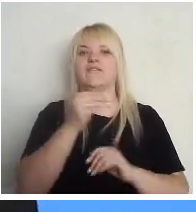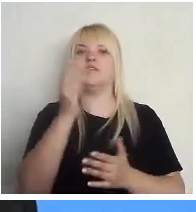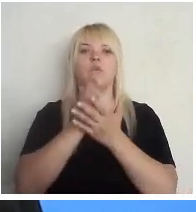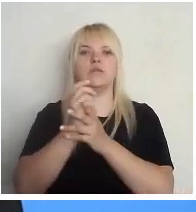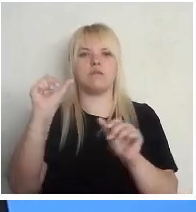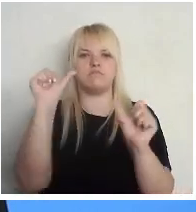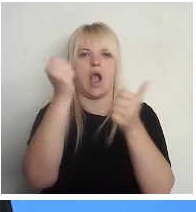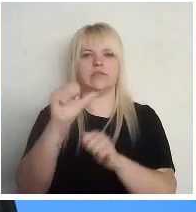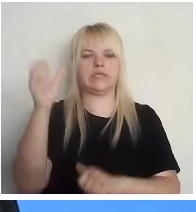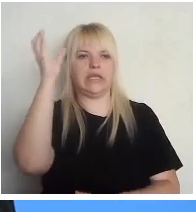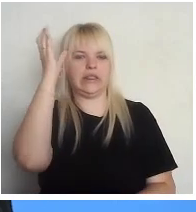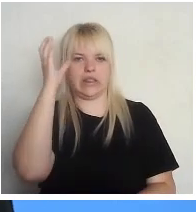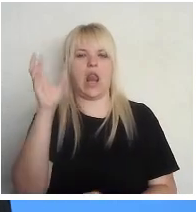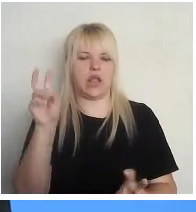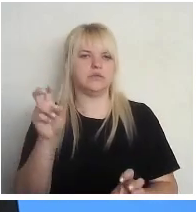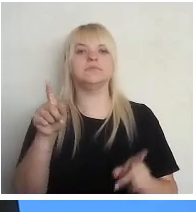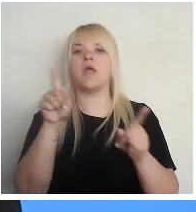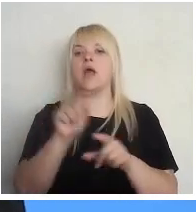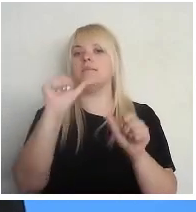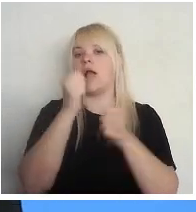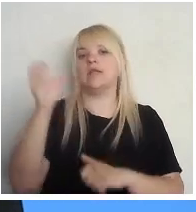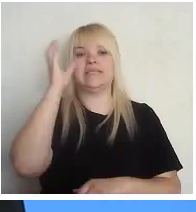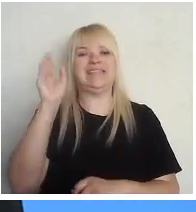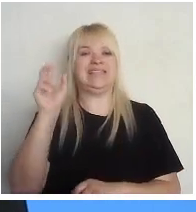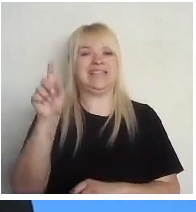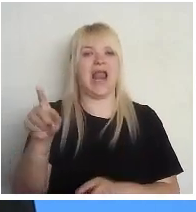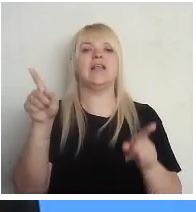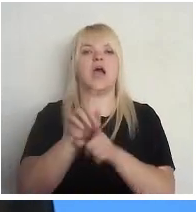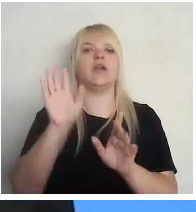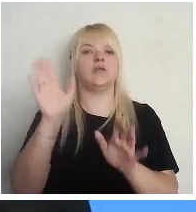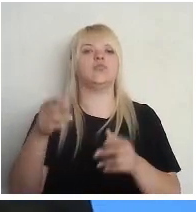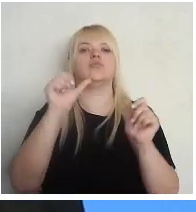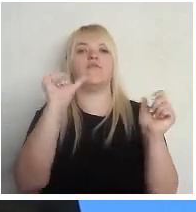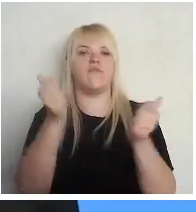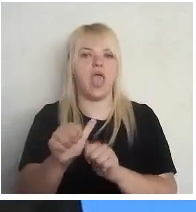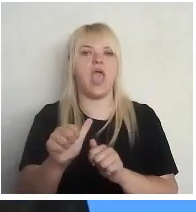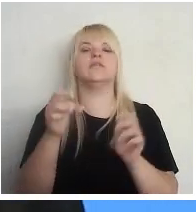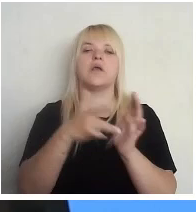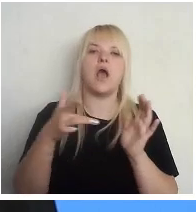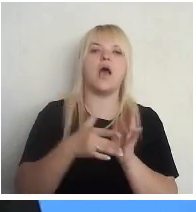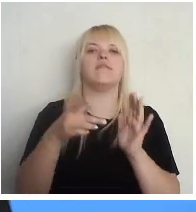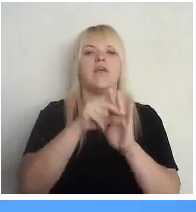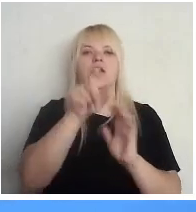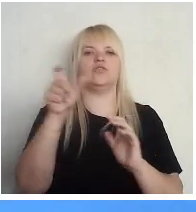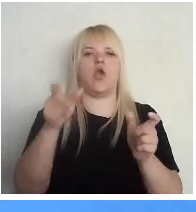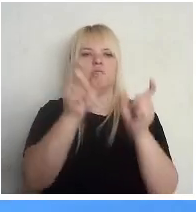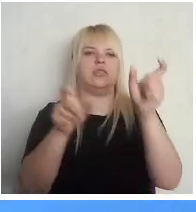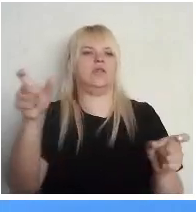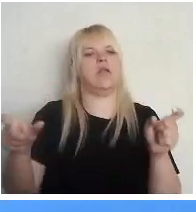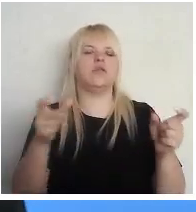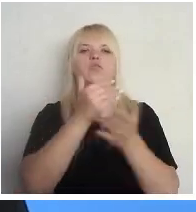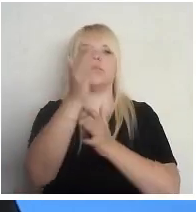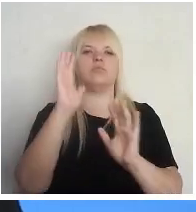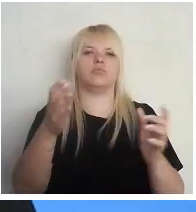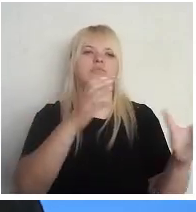intelektu. Protams, mārslīgais intelekts būs tas veids, kādā vēlēšana kandidāta sazināsies turpmāk ar saviem vēlētājiem,